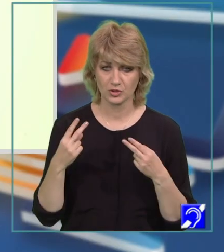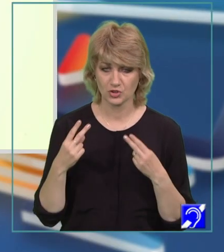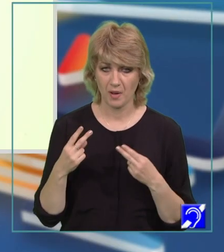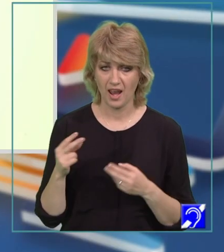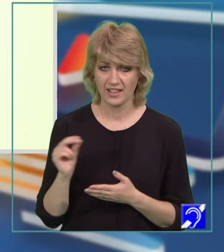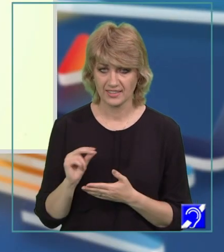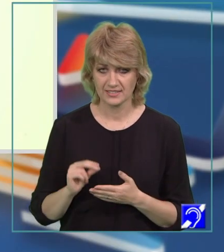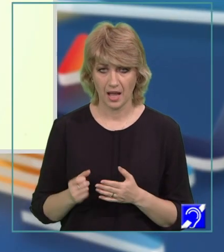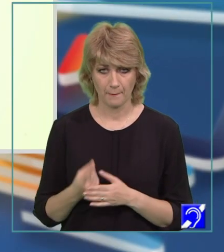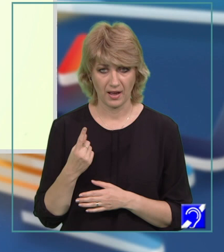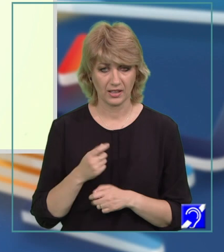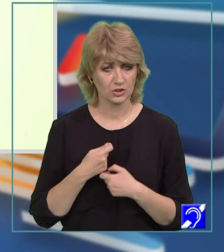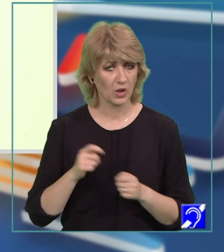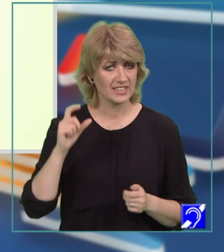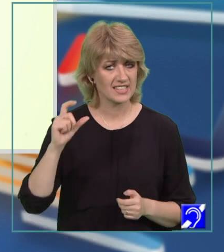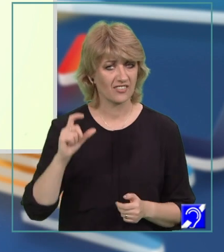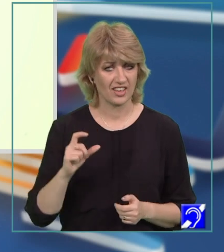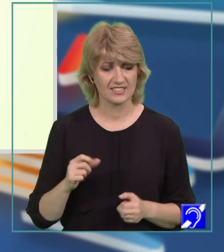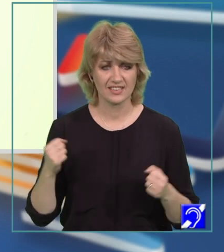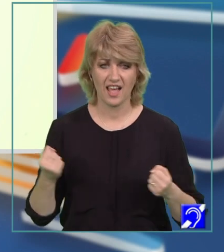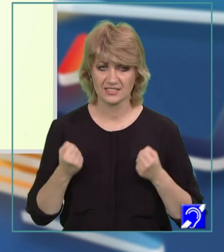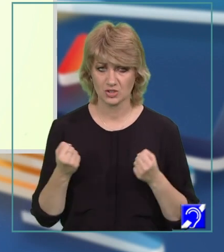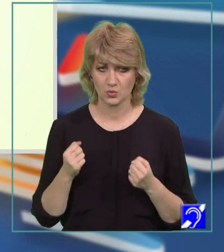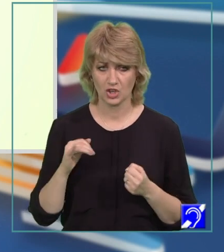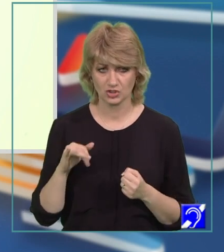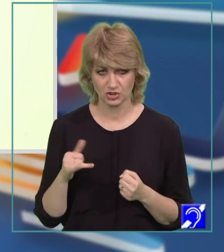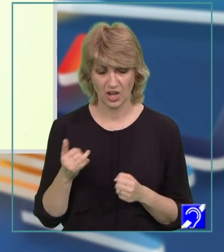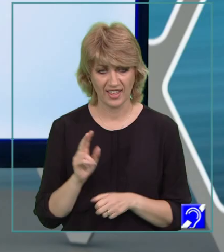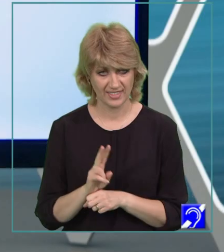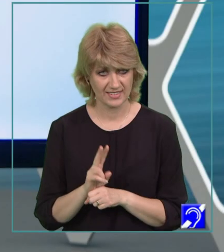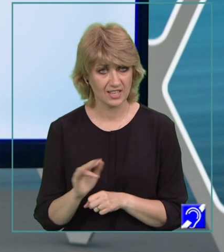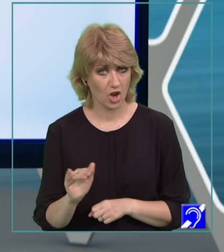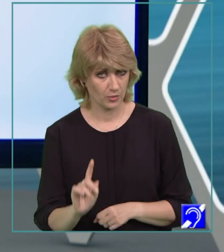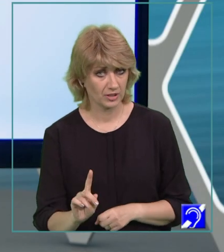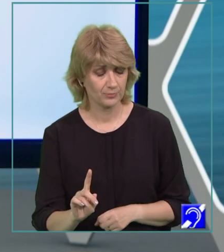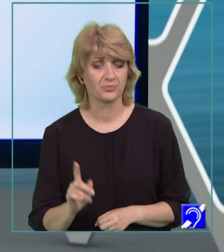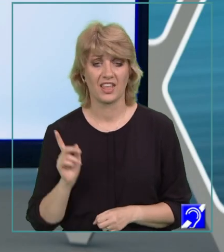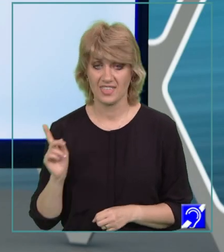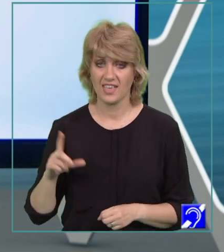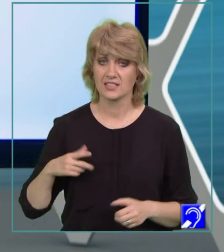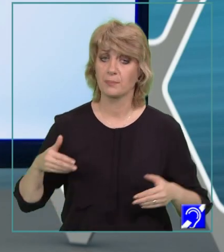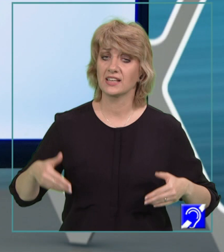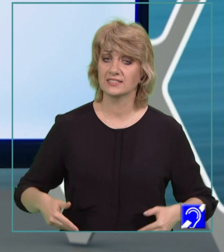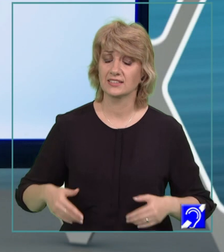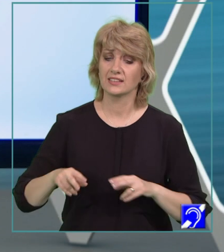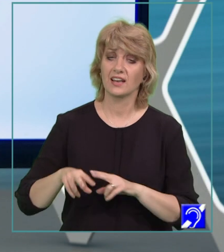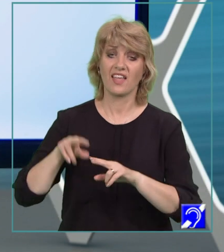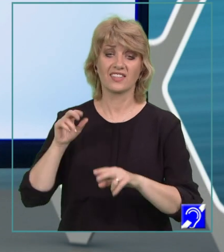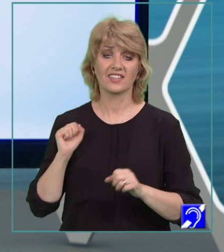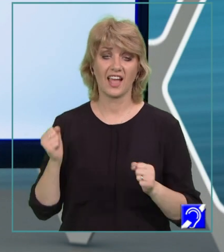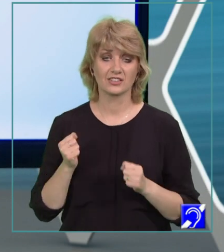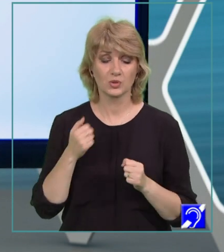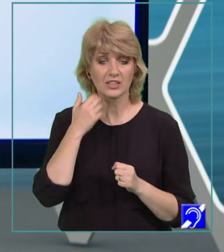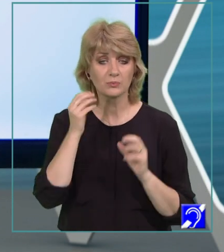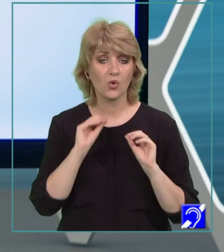textului, întrucât apare în toate secvențele acțiunii, chiar, deci, atenție copii, ea e prezentă înainte de acțiune, când